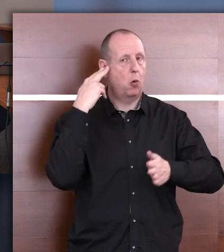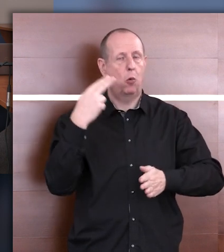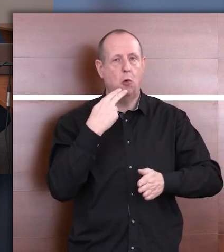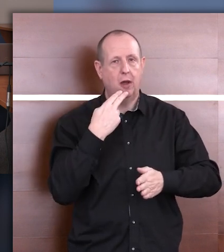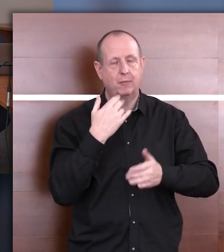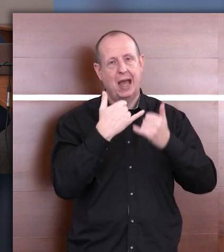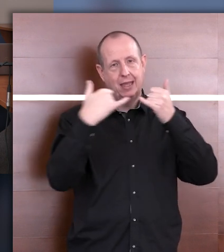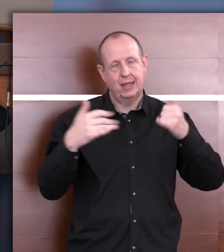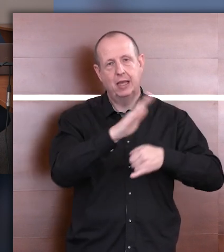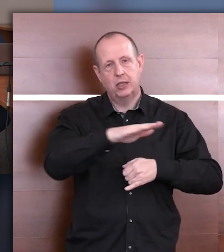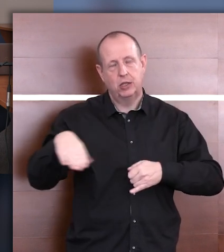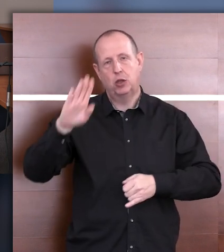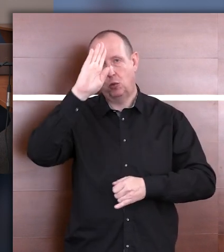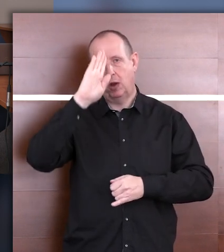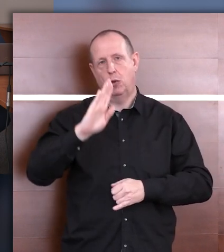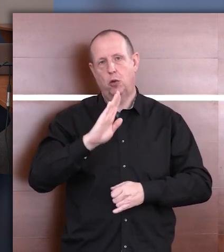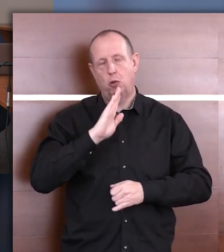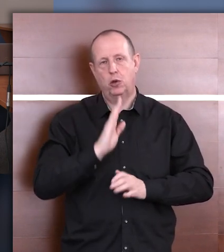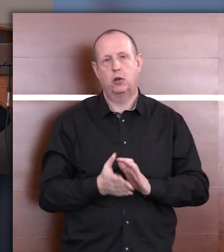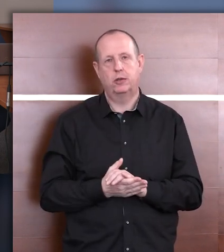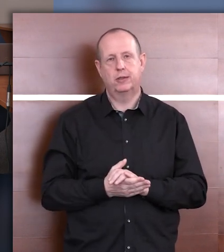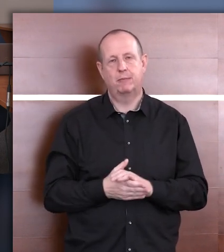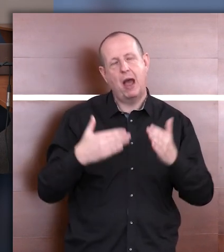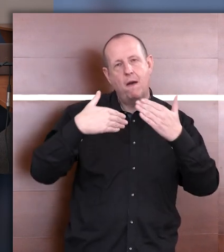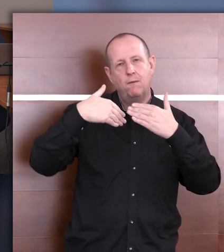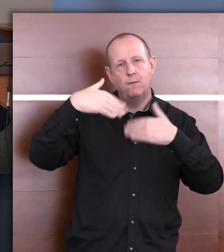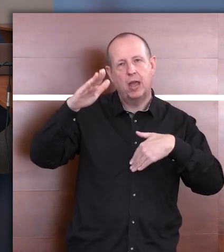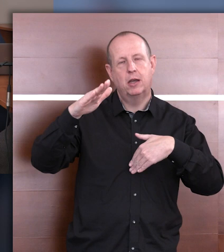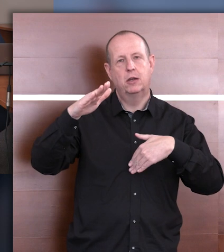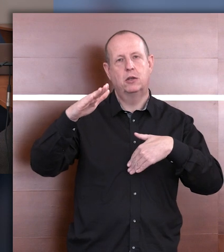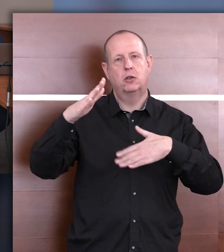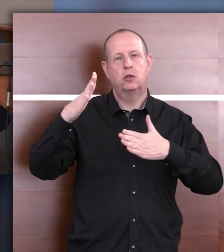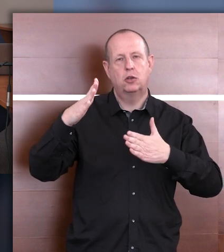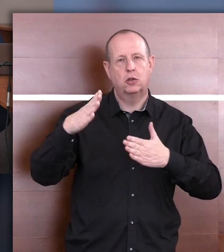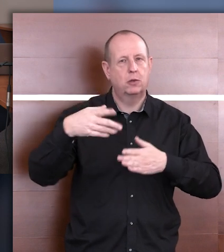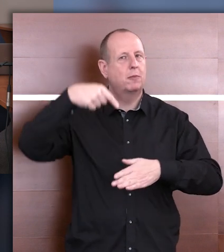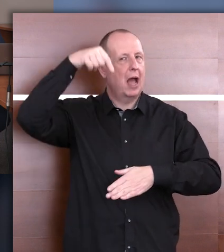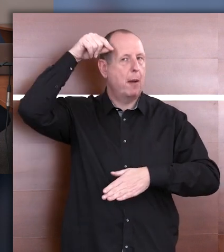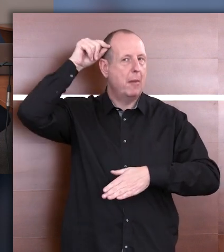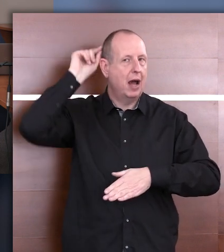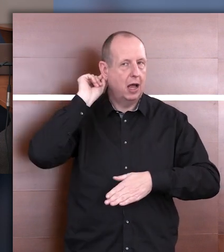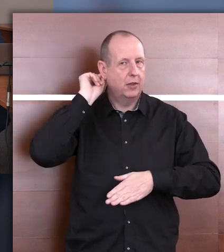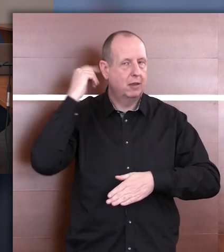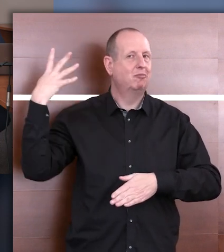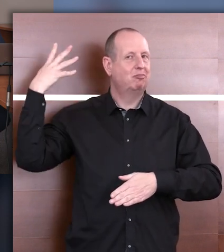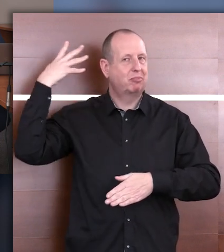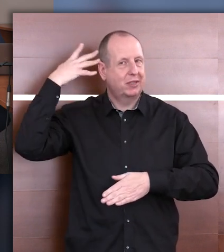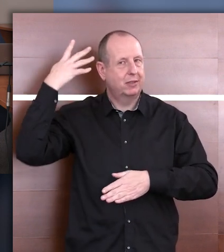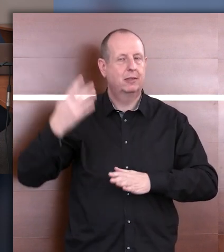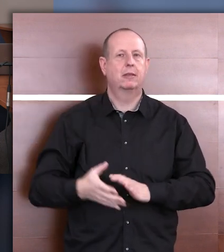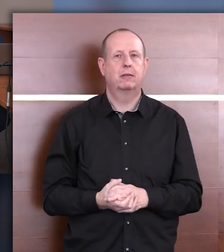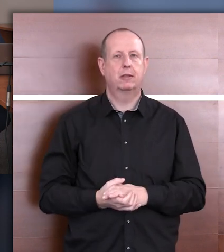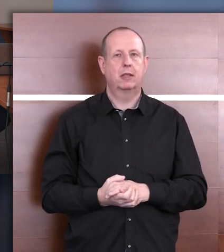osoby niedosłyszące, w większości z aparatem słuchowym czy z implantem i one